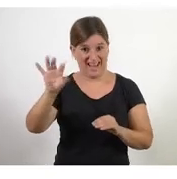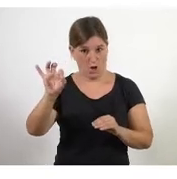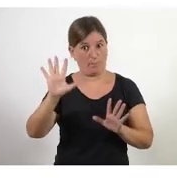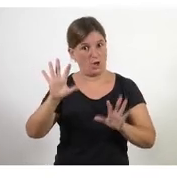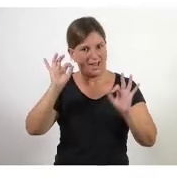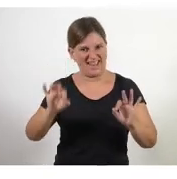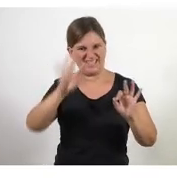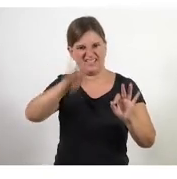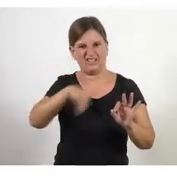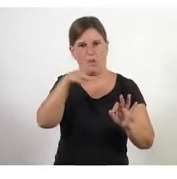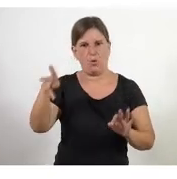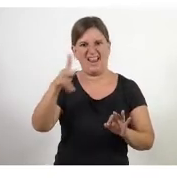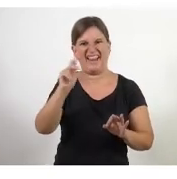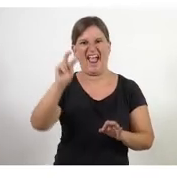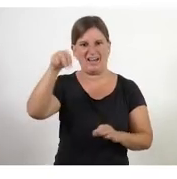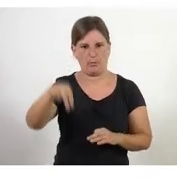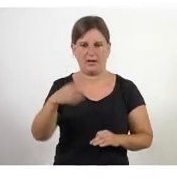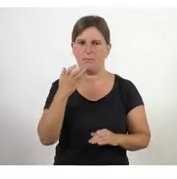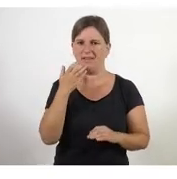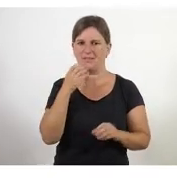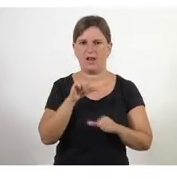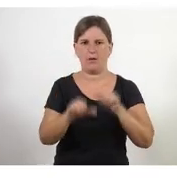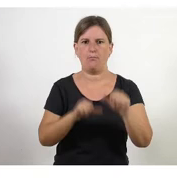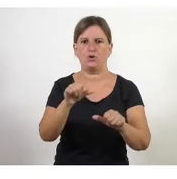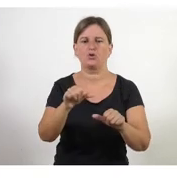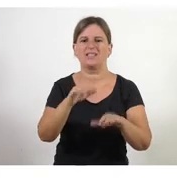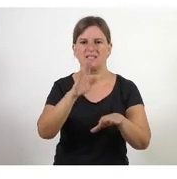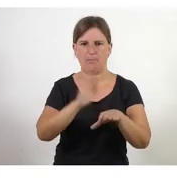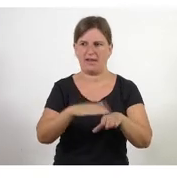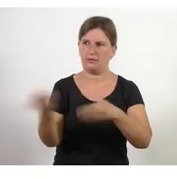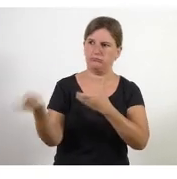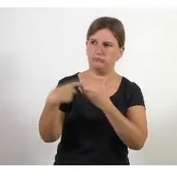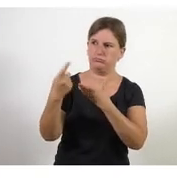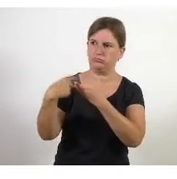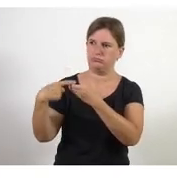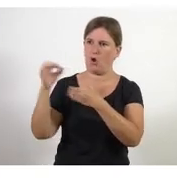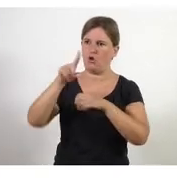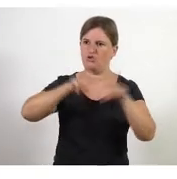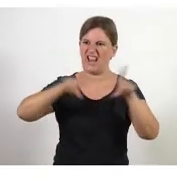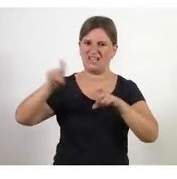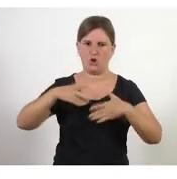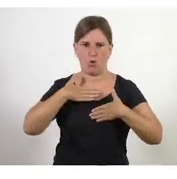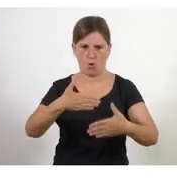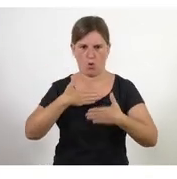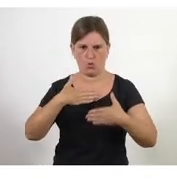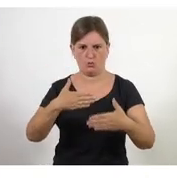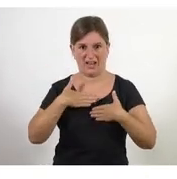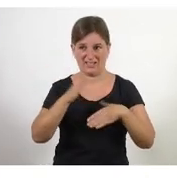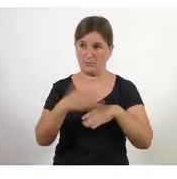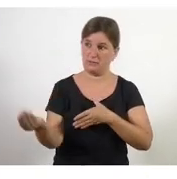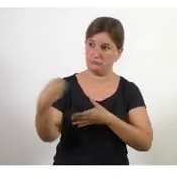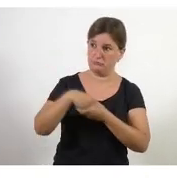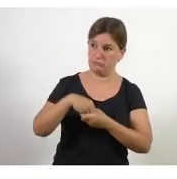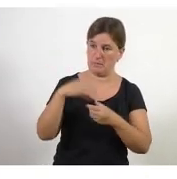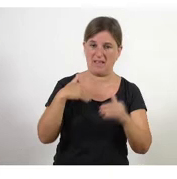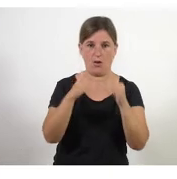tu tens per exemple en un procés de processos d'incorporació de selecció de voluntariat per incorporar-los a la teva